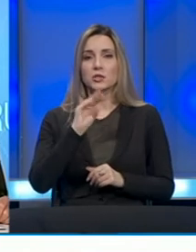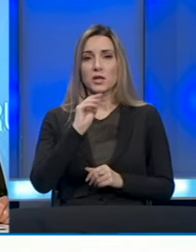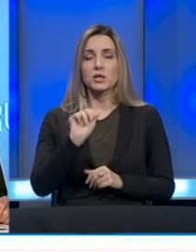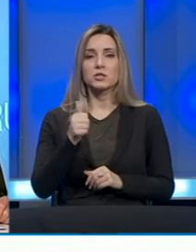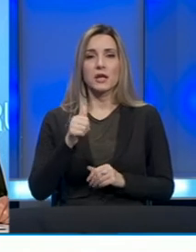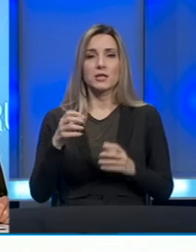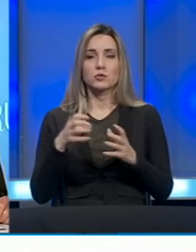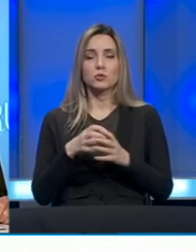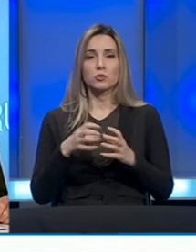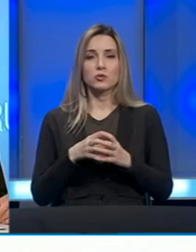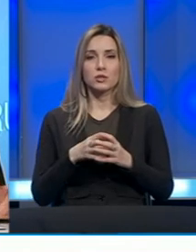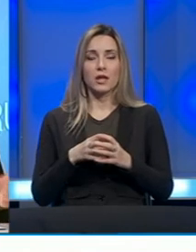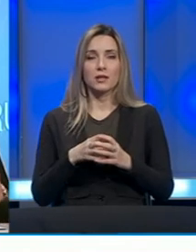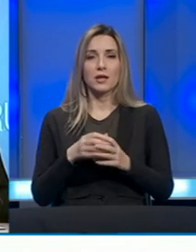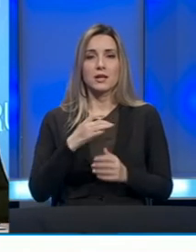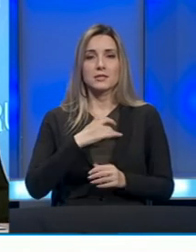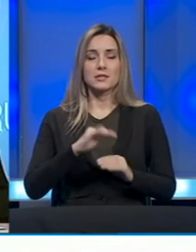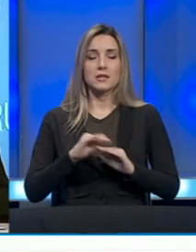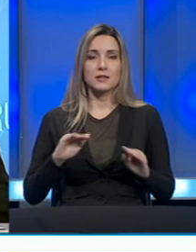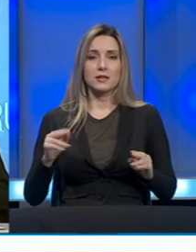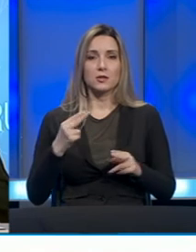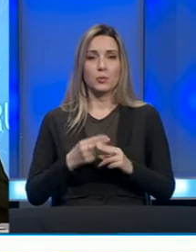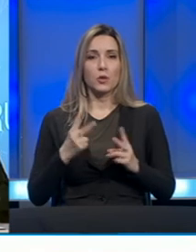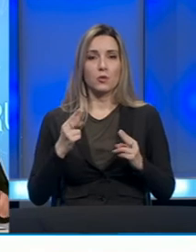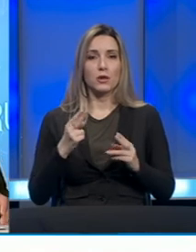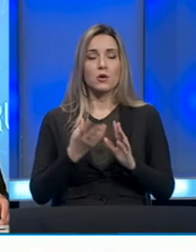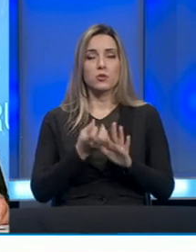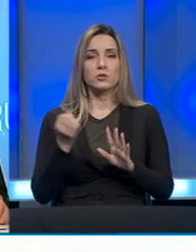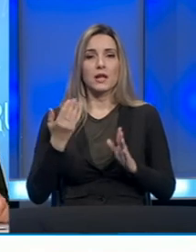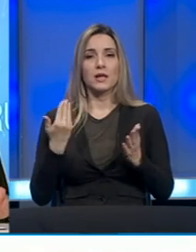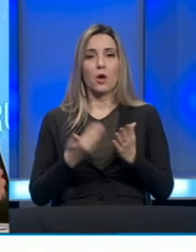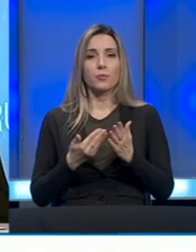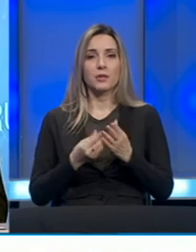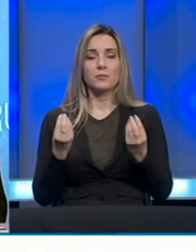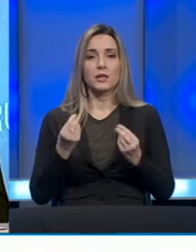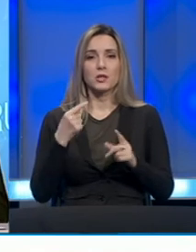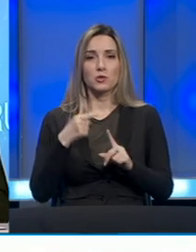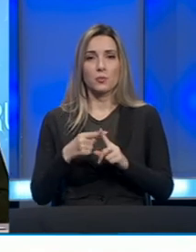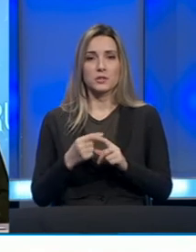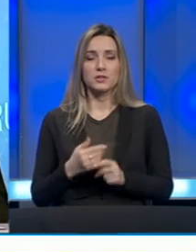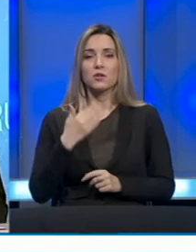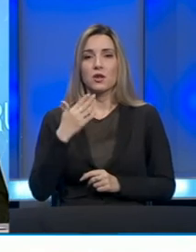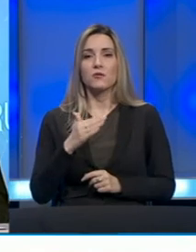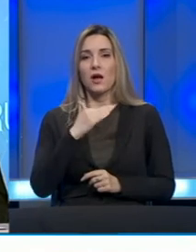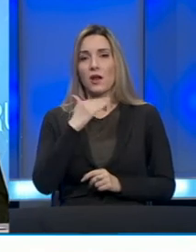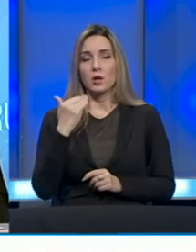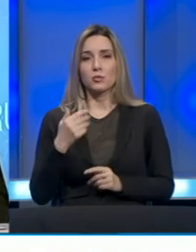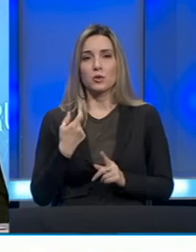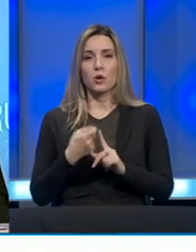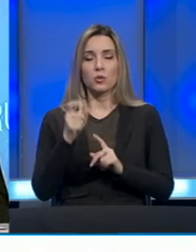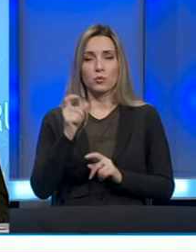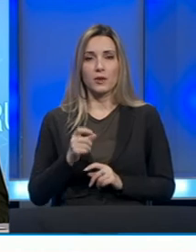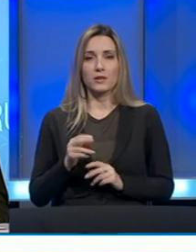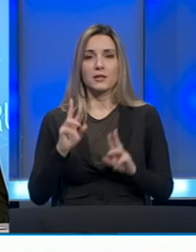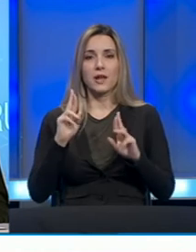udruženje za srce za djecu oboljivo od raka uzeli za primjer kao nešto pozitivno. Hvala vam puno, gospodin Kubat, i